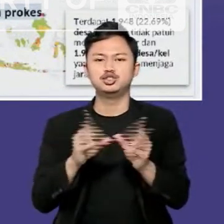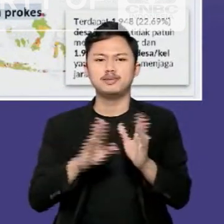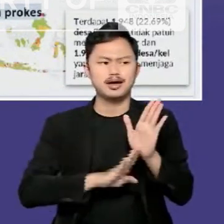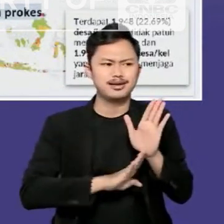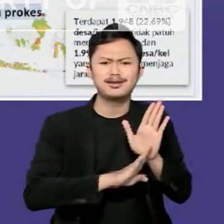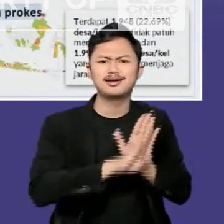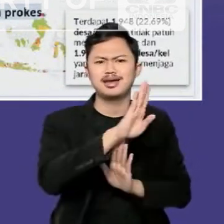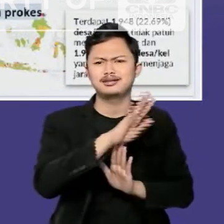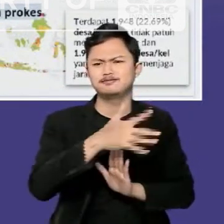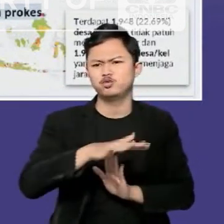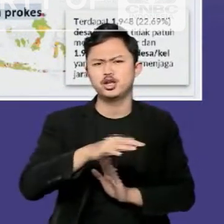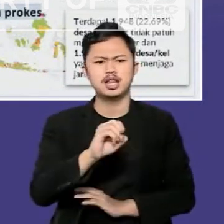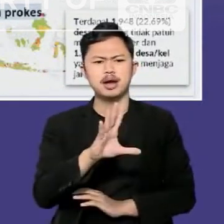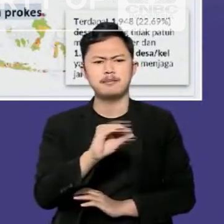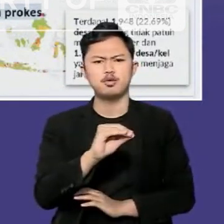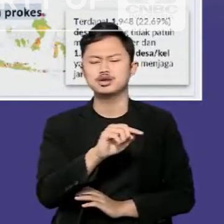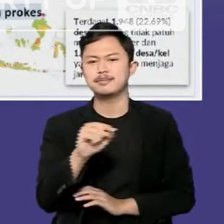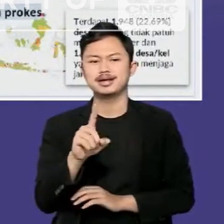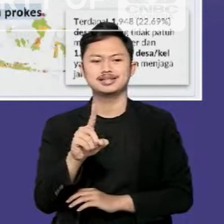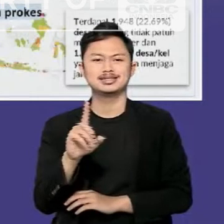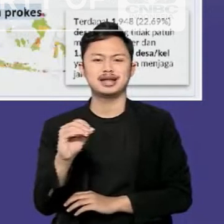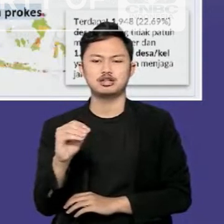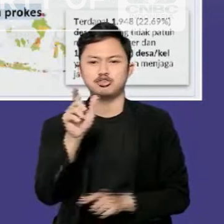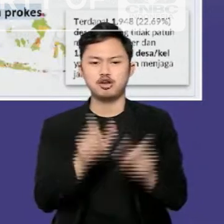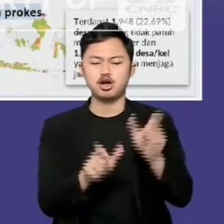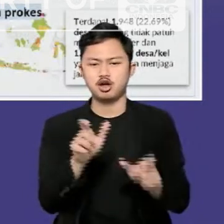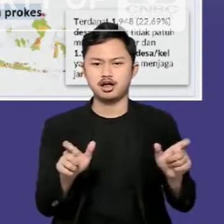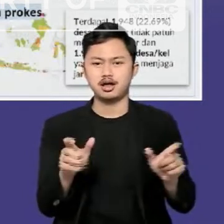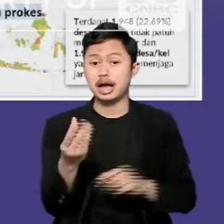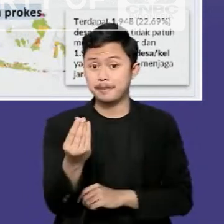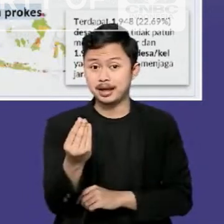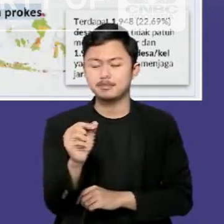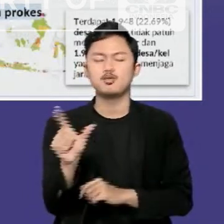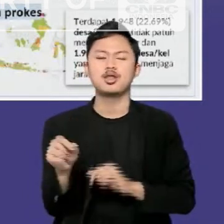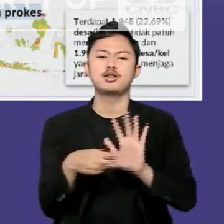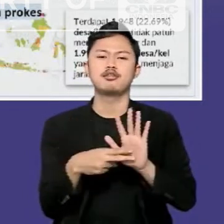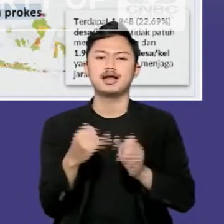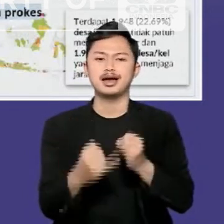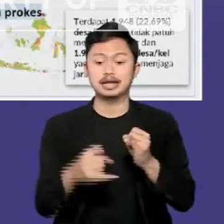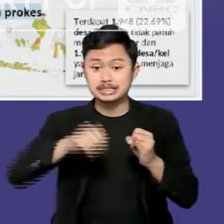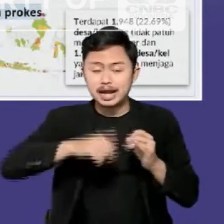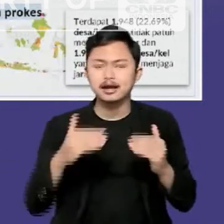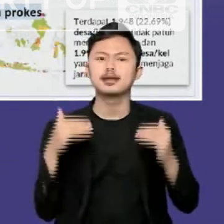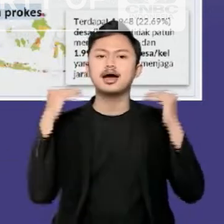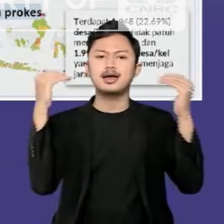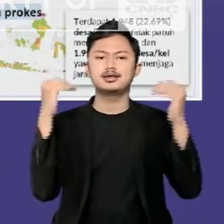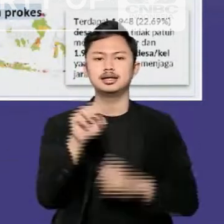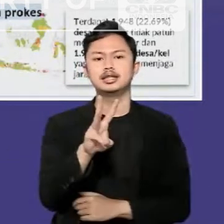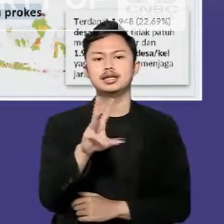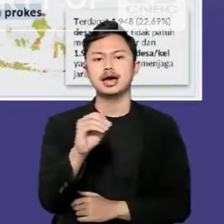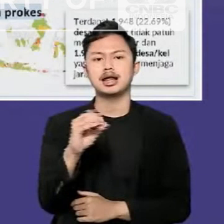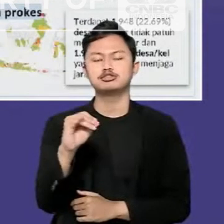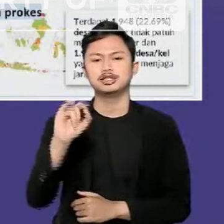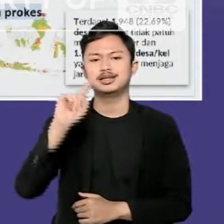sempat rendah di kisaran 50 sampai dengan 100 pada akhir November, menjadi hampir 300 kedatangan